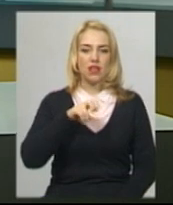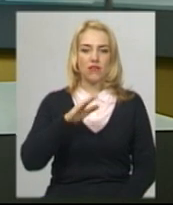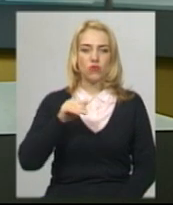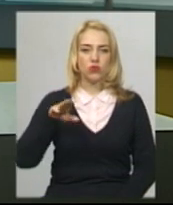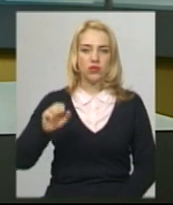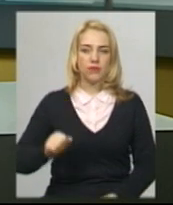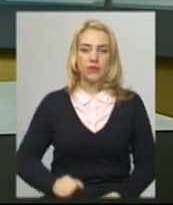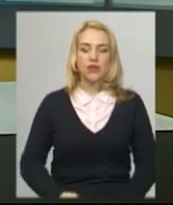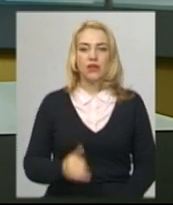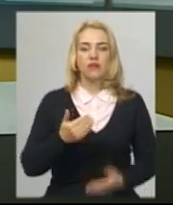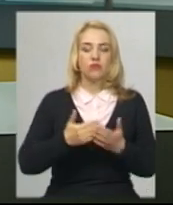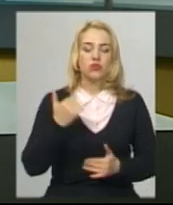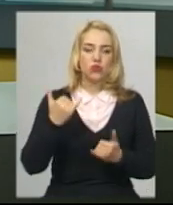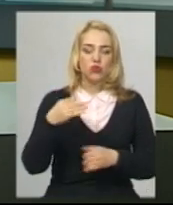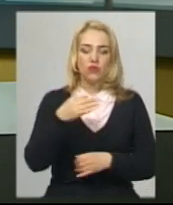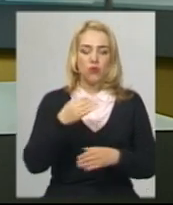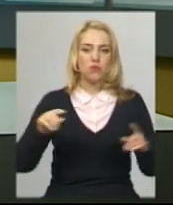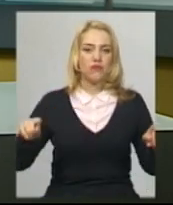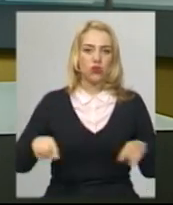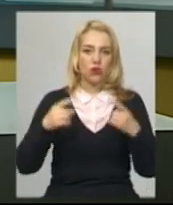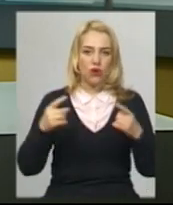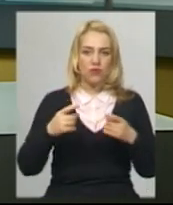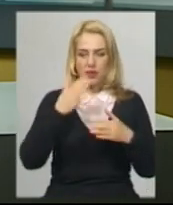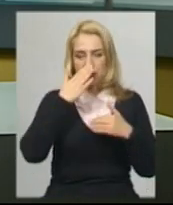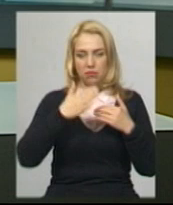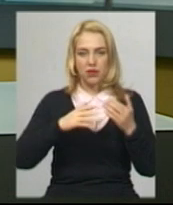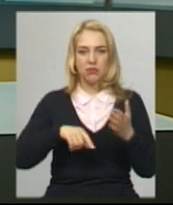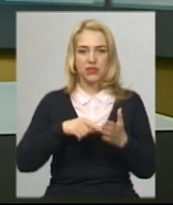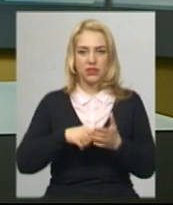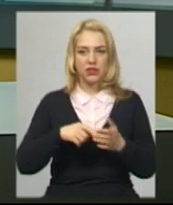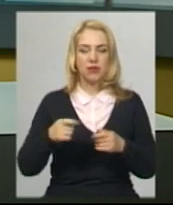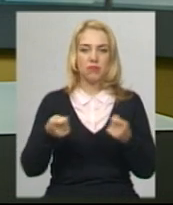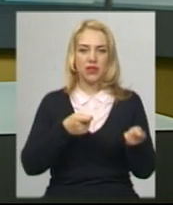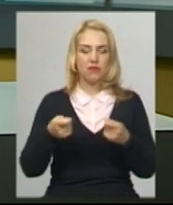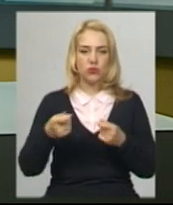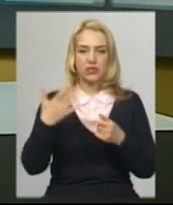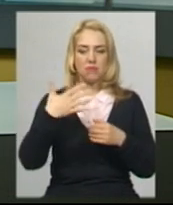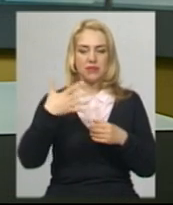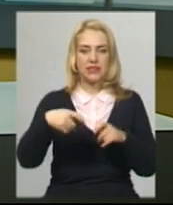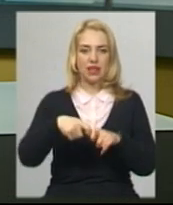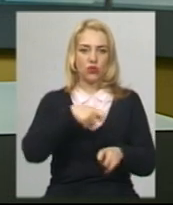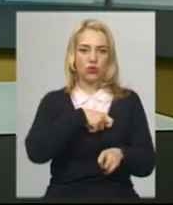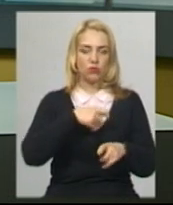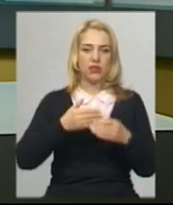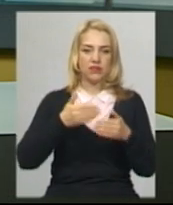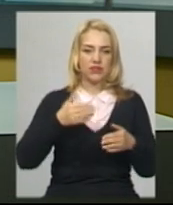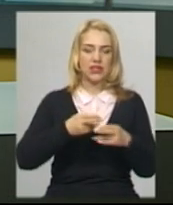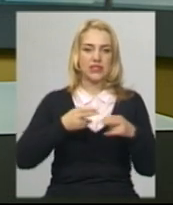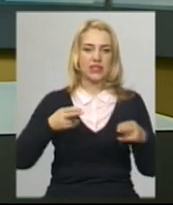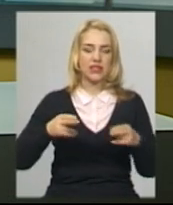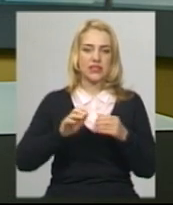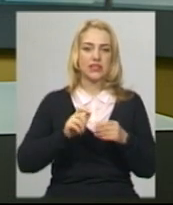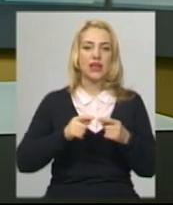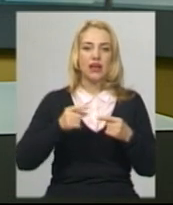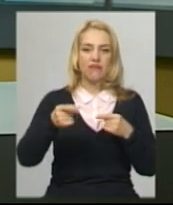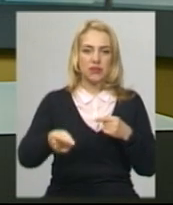Відсьогодні в області відновлені приміські перевезення не далі, ніж за 50 кілометрів від станції відправлення. Про це Суспільному